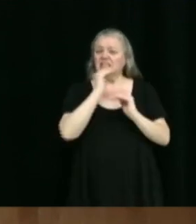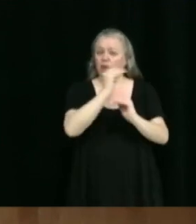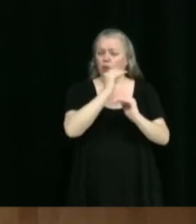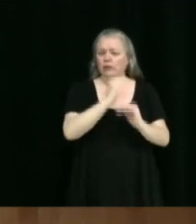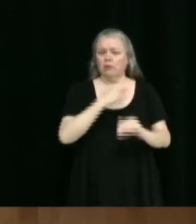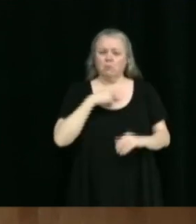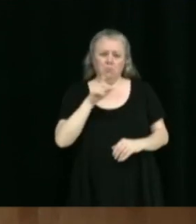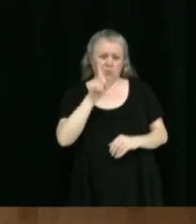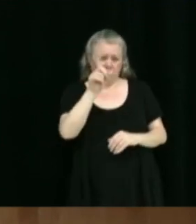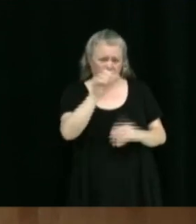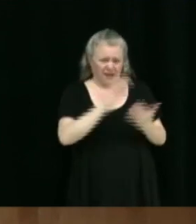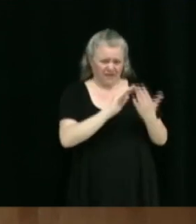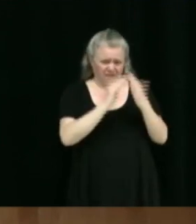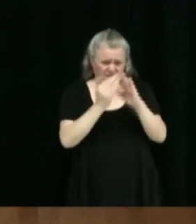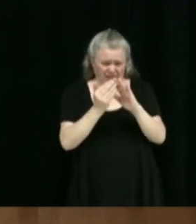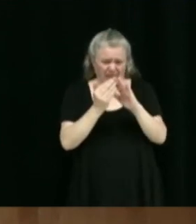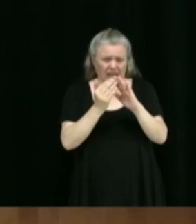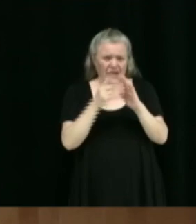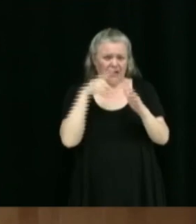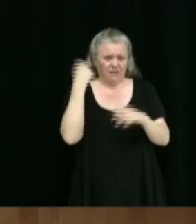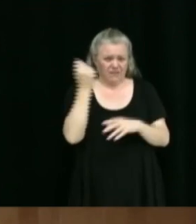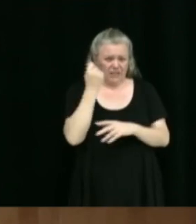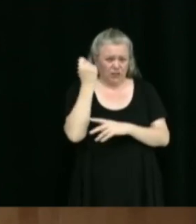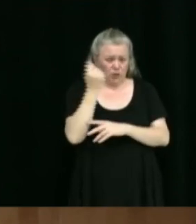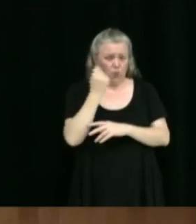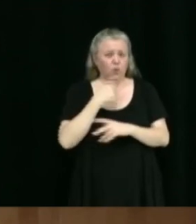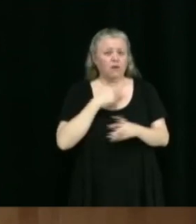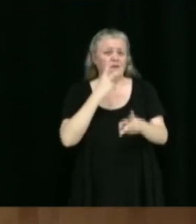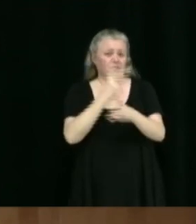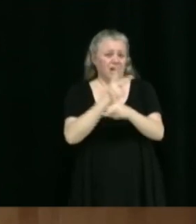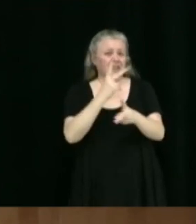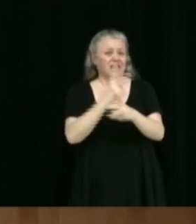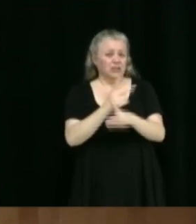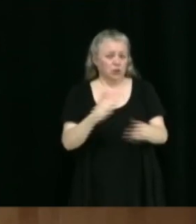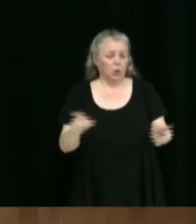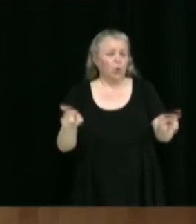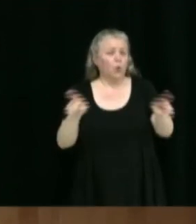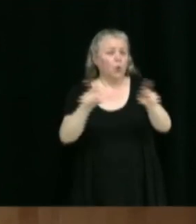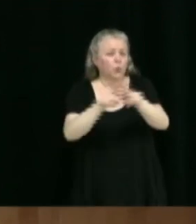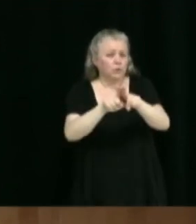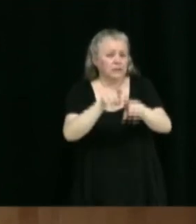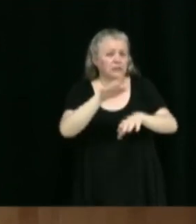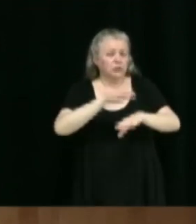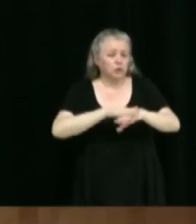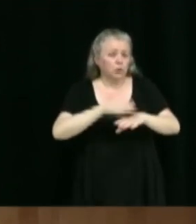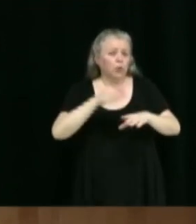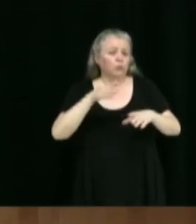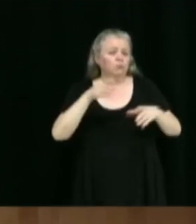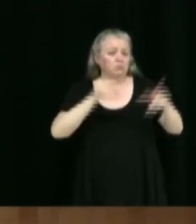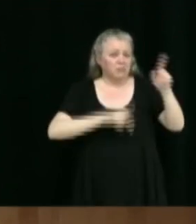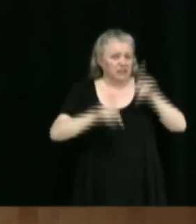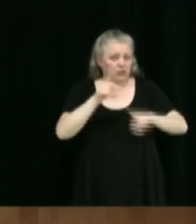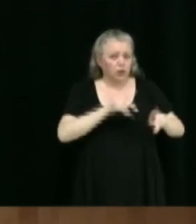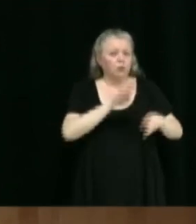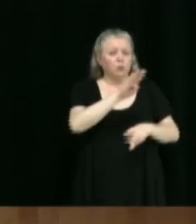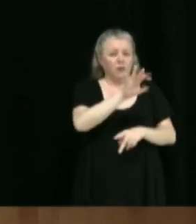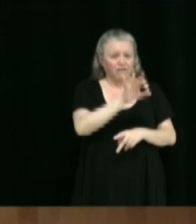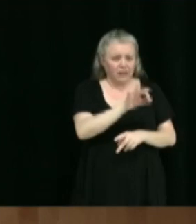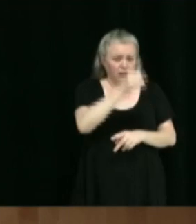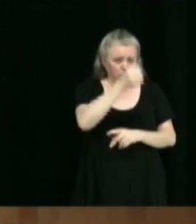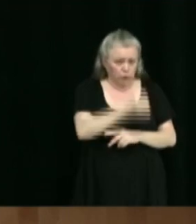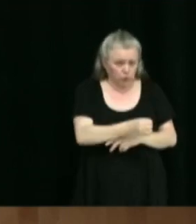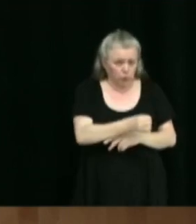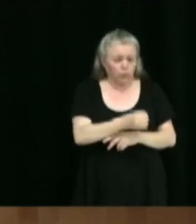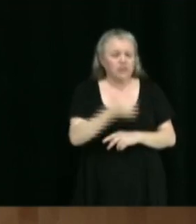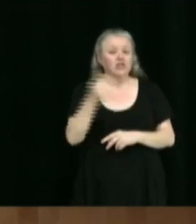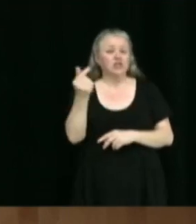la Ville de Victoriaville est aussi attentionnée envers les résidents du boulevard des Bois-François, de la Rue Giroir, de Laurier et tous les rues avoisinants,